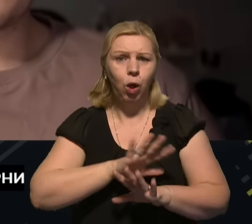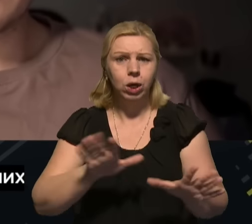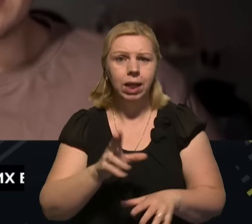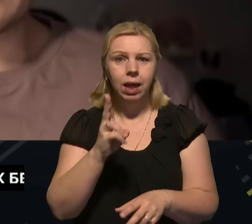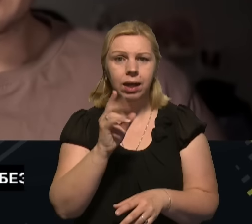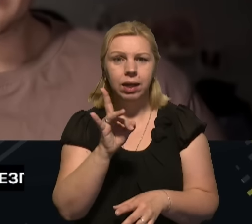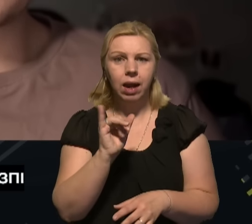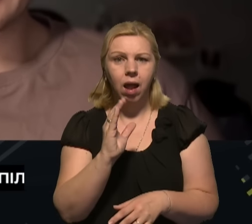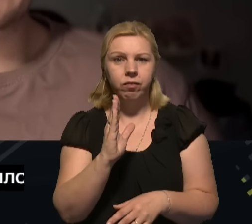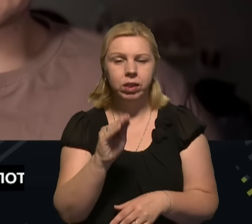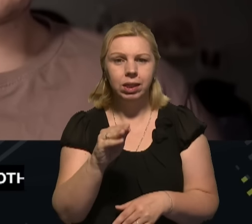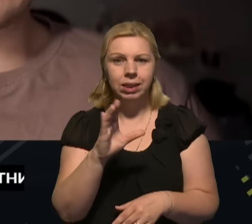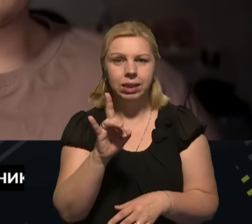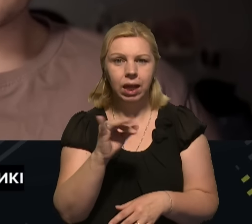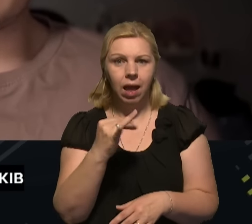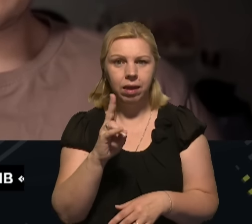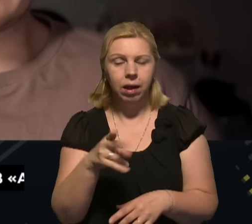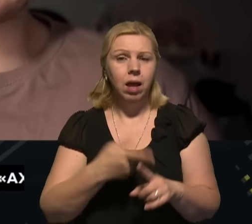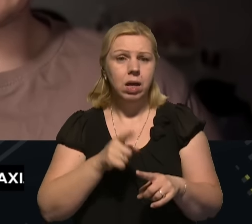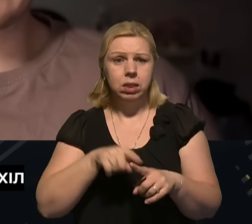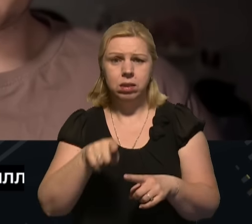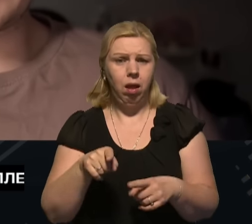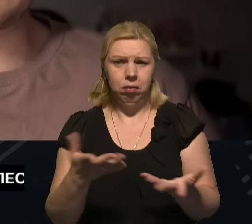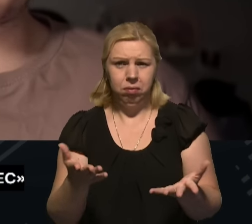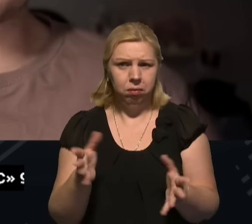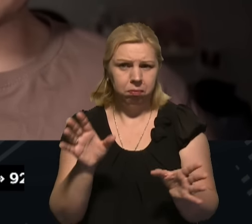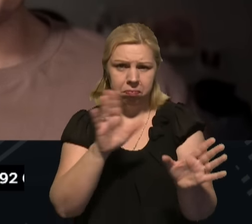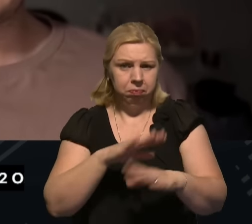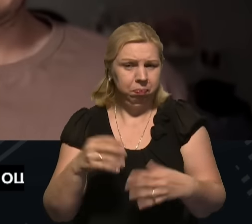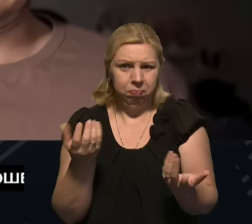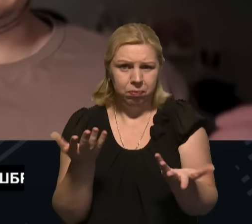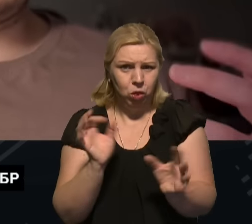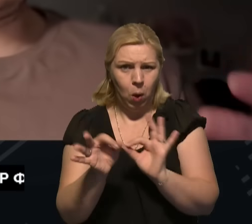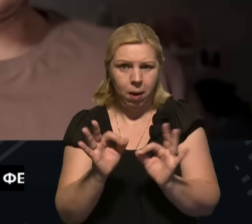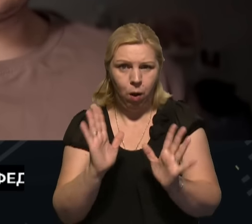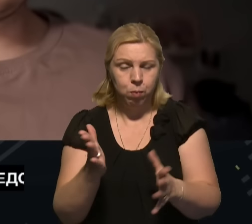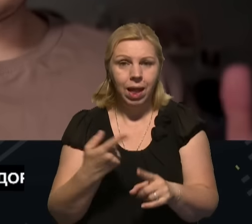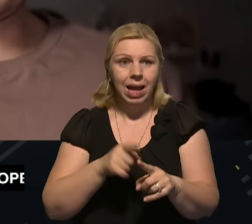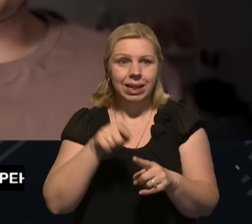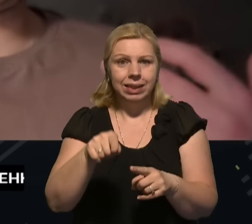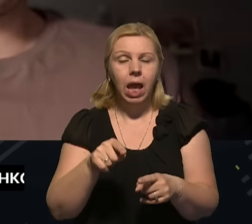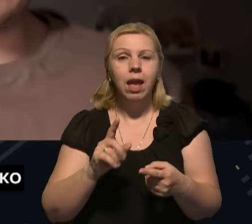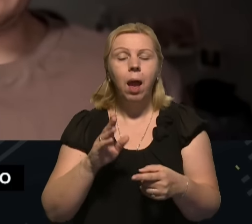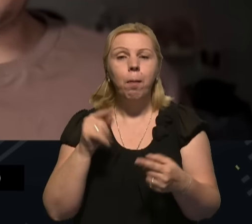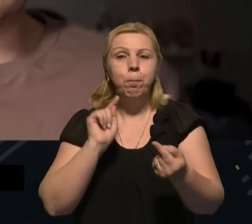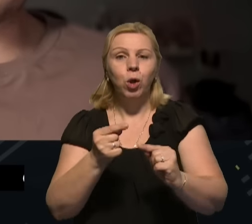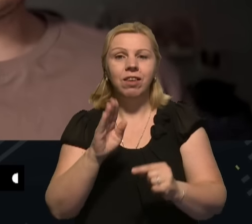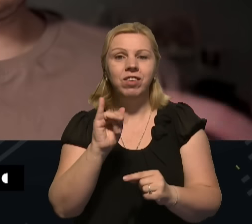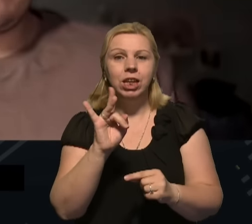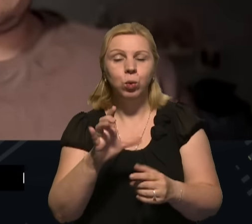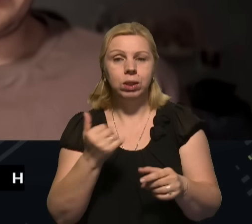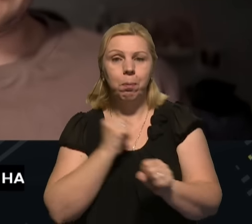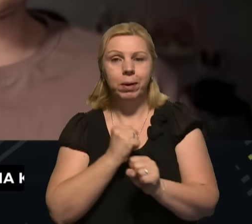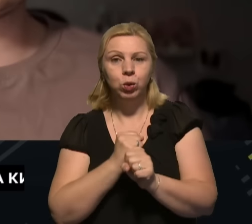CrowdStrike, то на них ніяк не вплинуло. Це просто цей антивірус працює на Windows,